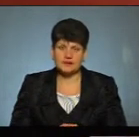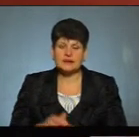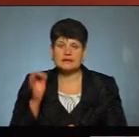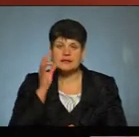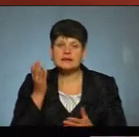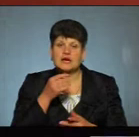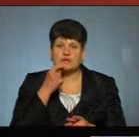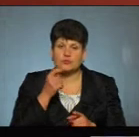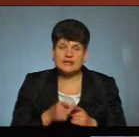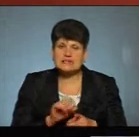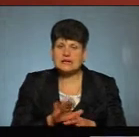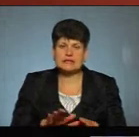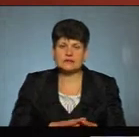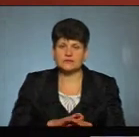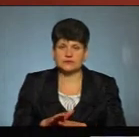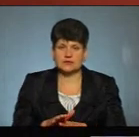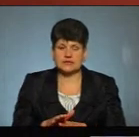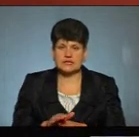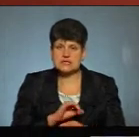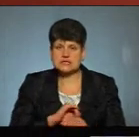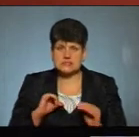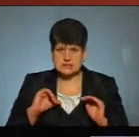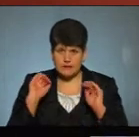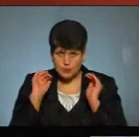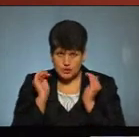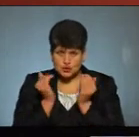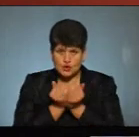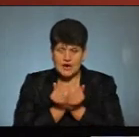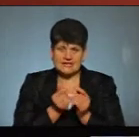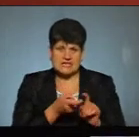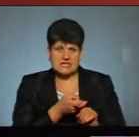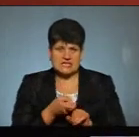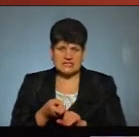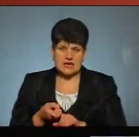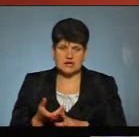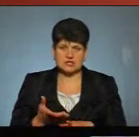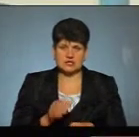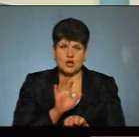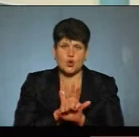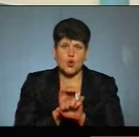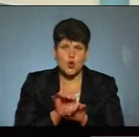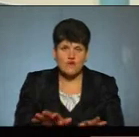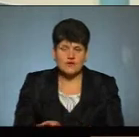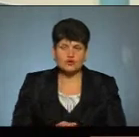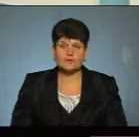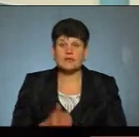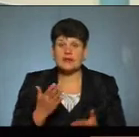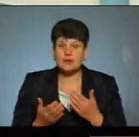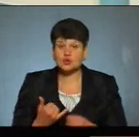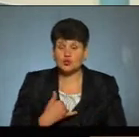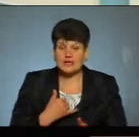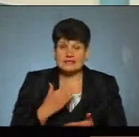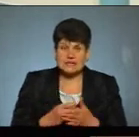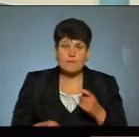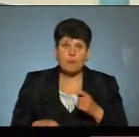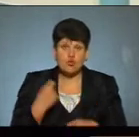будь ласка, яка відповідальність за недотримання самоізоляції і також за зараження коронавірусом? Якщо у нас є порушення